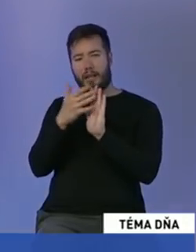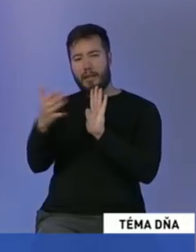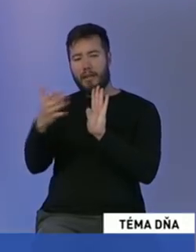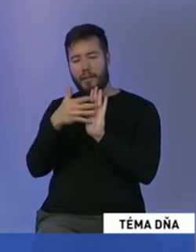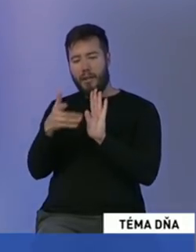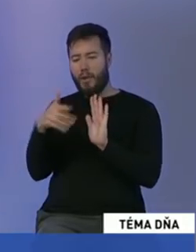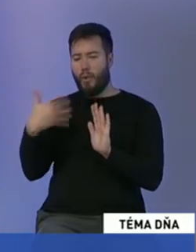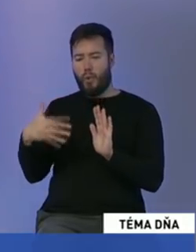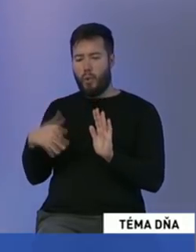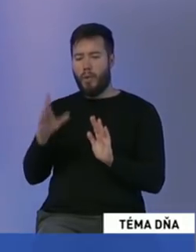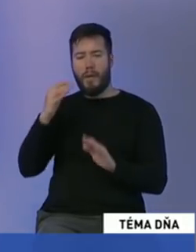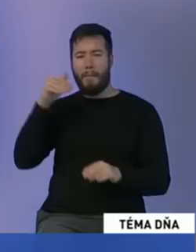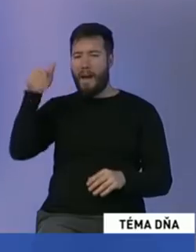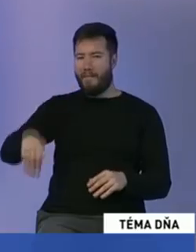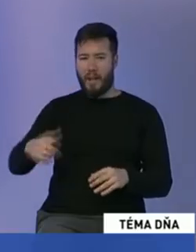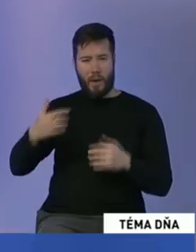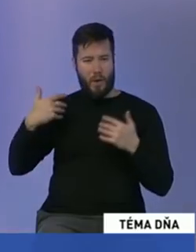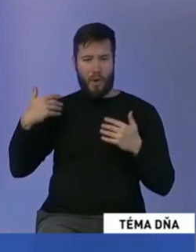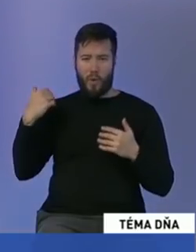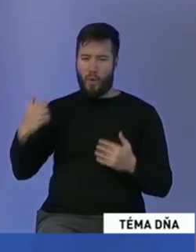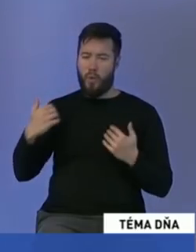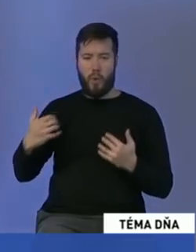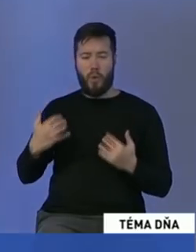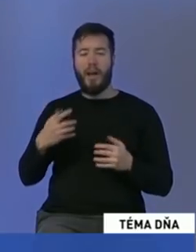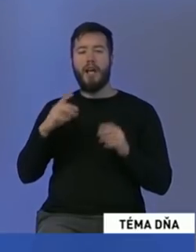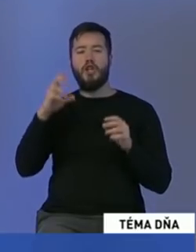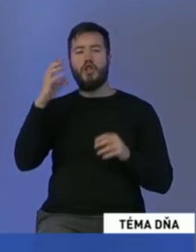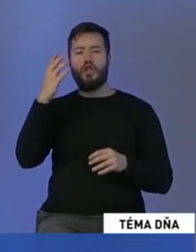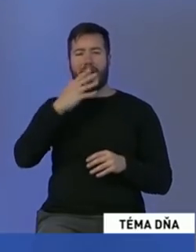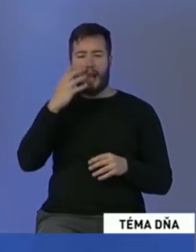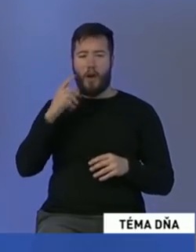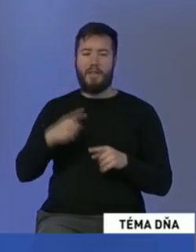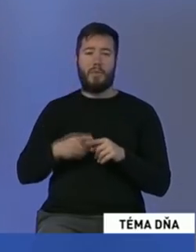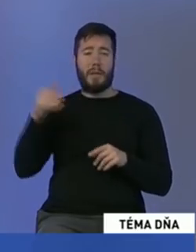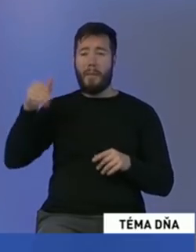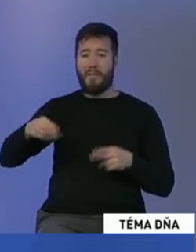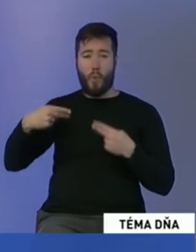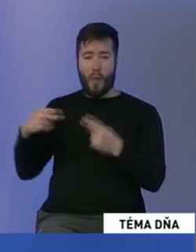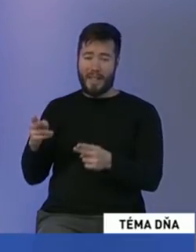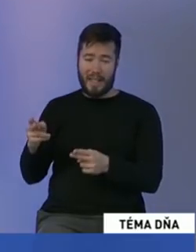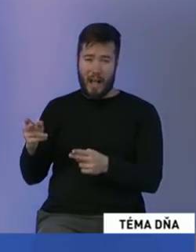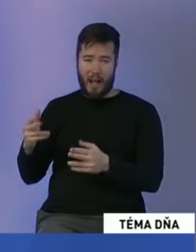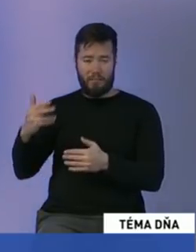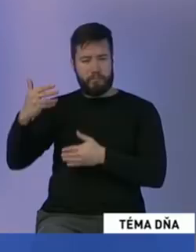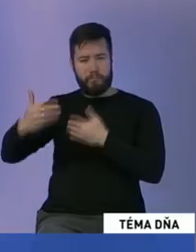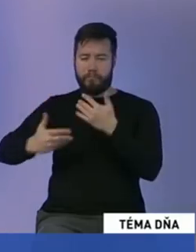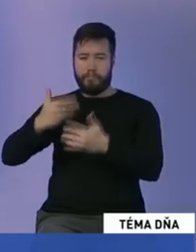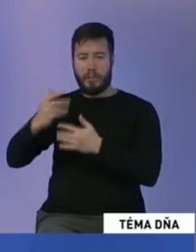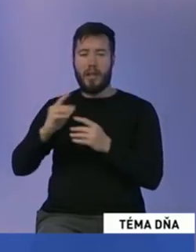Boli tu Černákovci, bola tu mafia na uliciach. A tá spoločnosť postupne prechádza rôznymi takýmito zmenami.